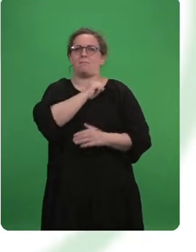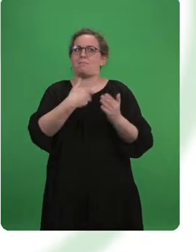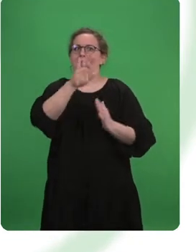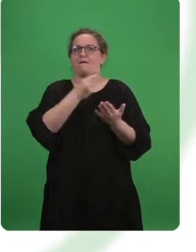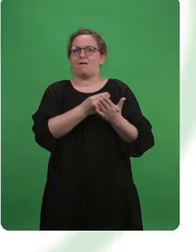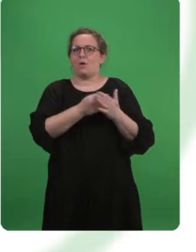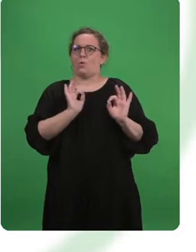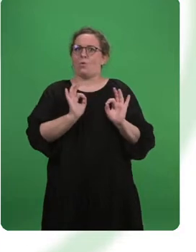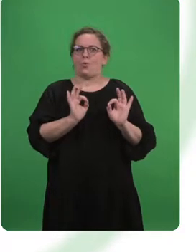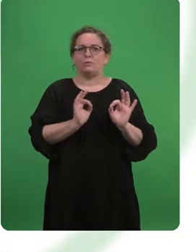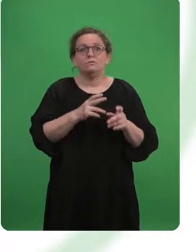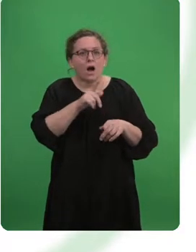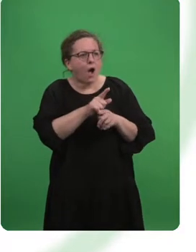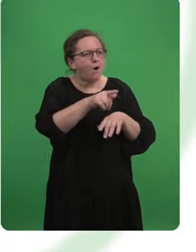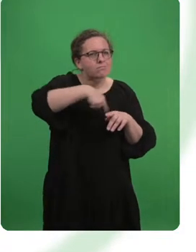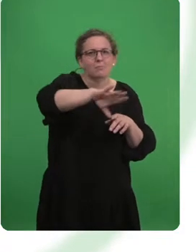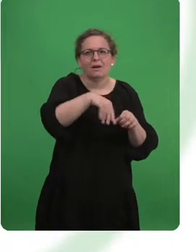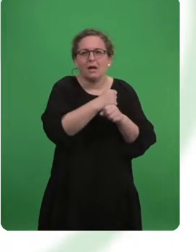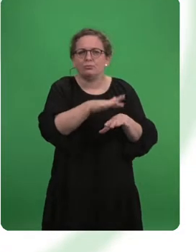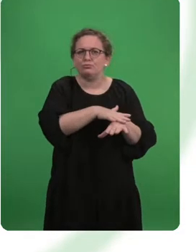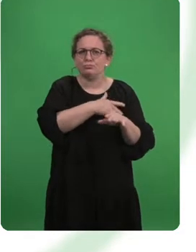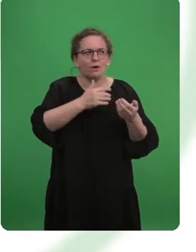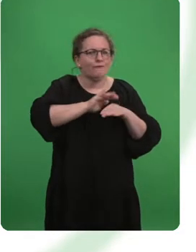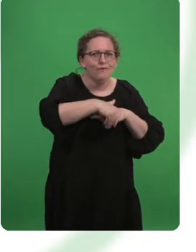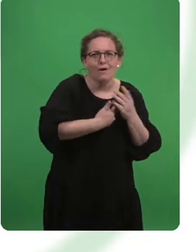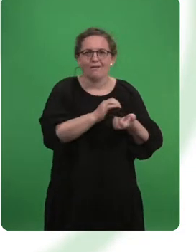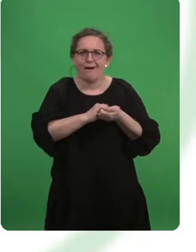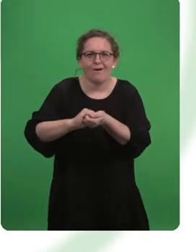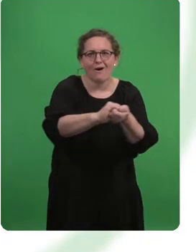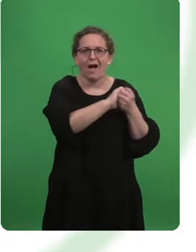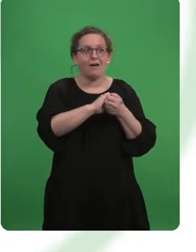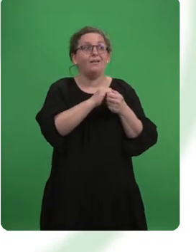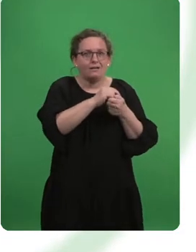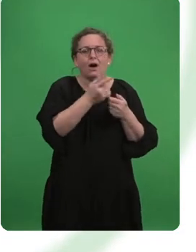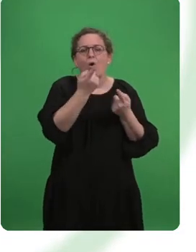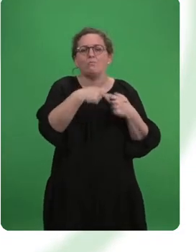Loyalität und diese Freundlichkeit, die man in diesem Unternehmen spürt, die auch letztendlich die anderen Mitarbeiter ansteht.